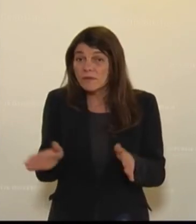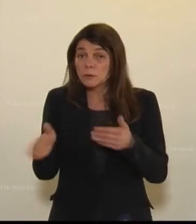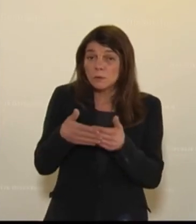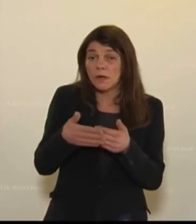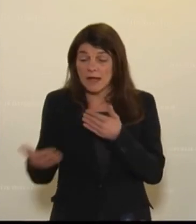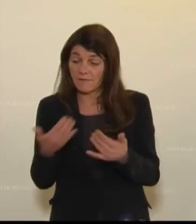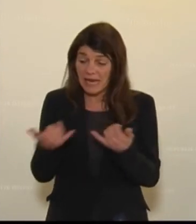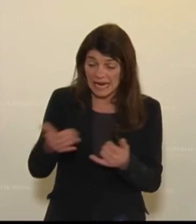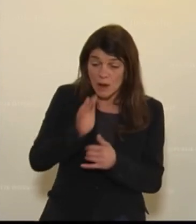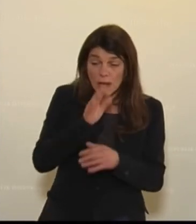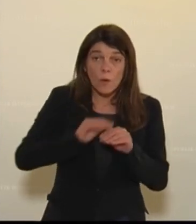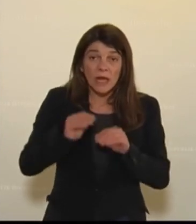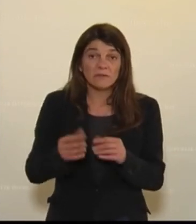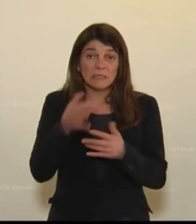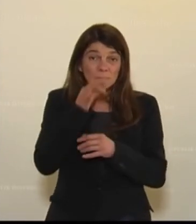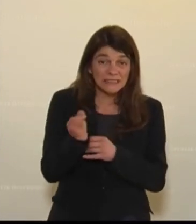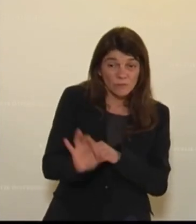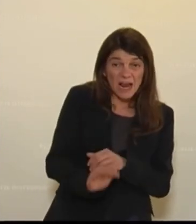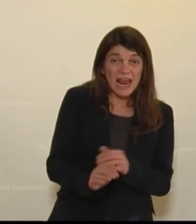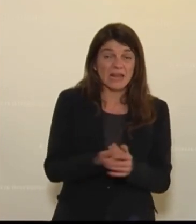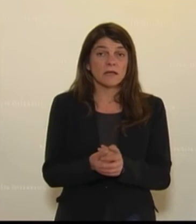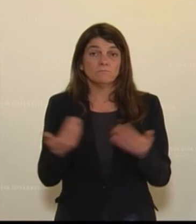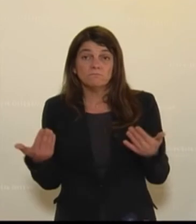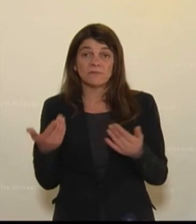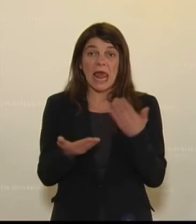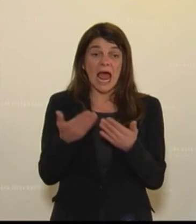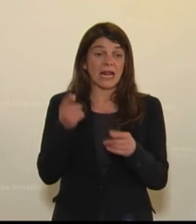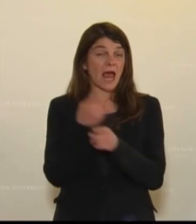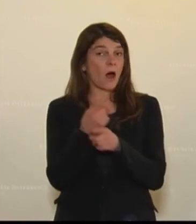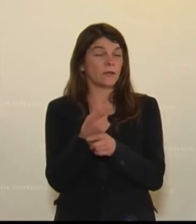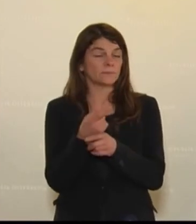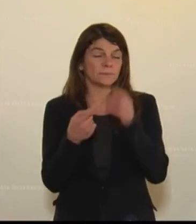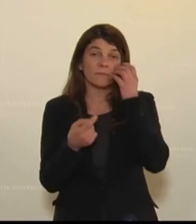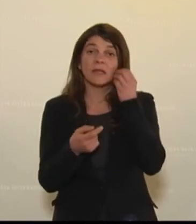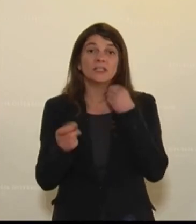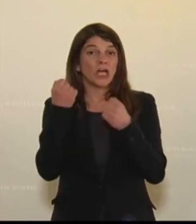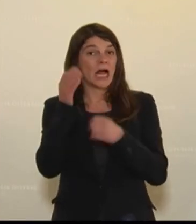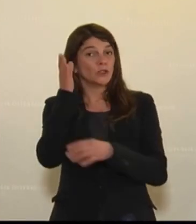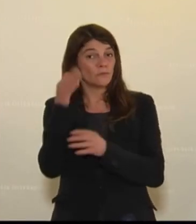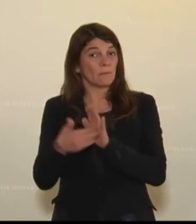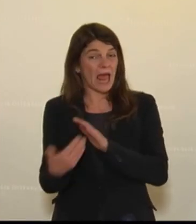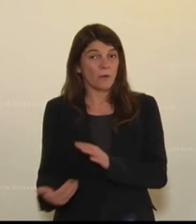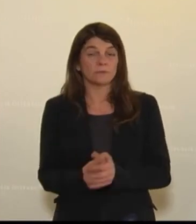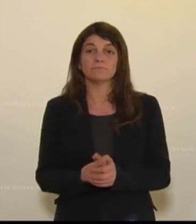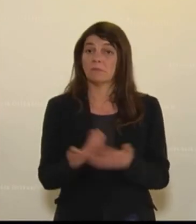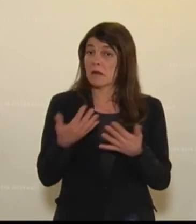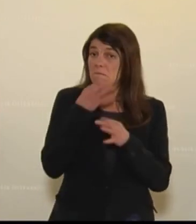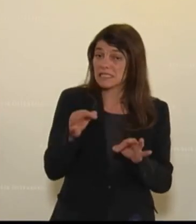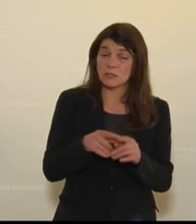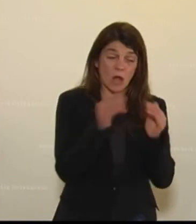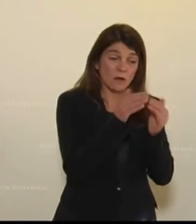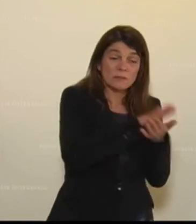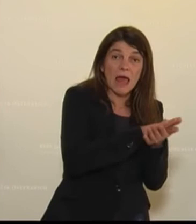zu, wird das Kind unterrichtet, ist es besser für das Kind, damit es vielleicht auch eine wirklich starke Zukunft hat, dass ich es zu Hause